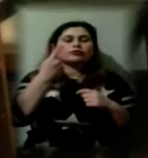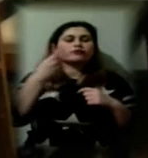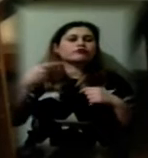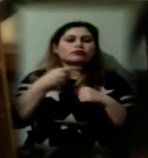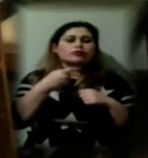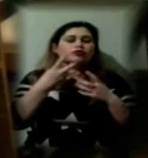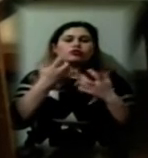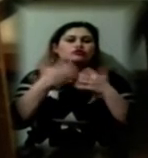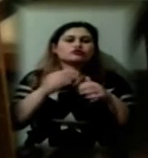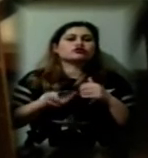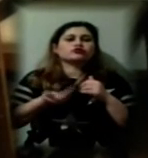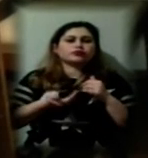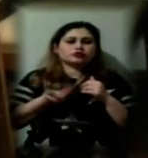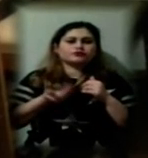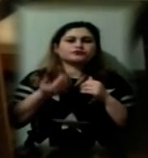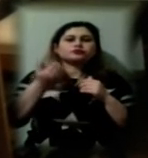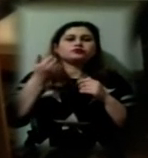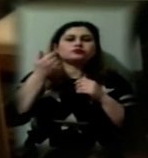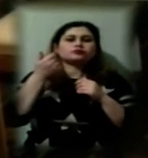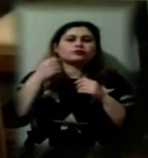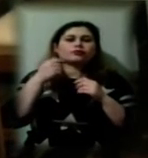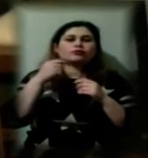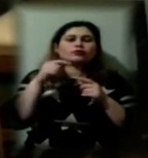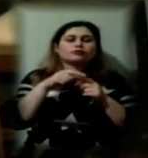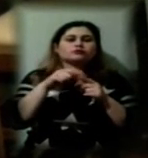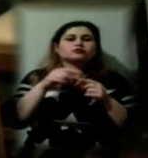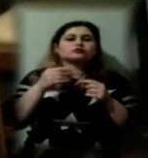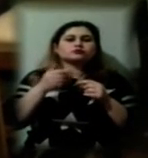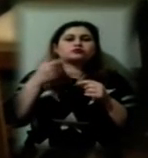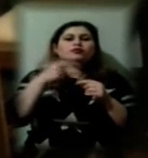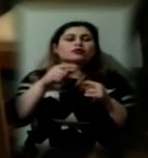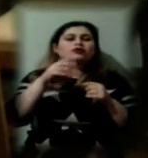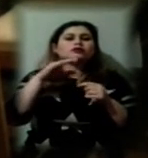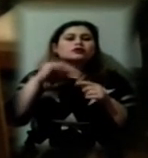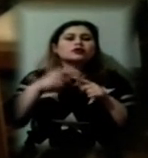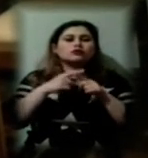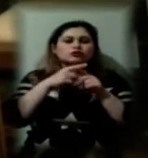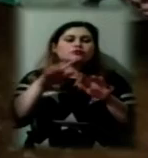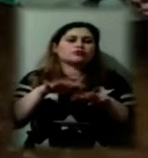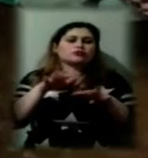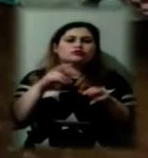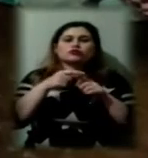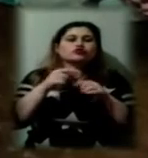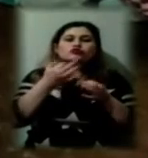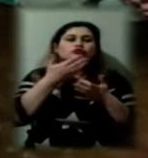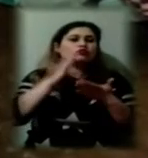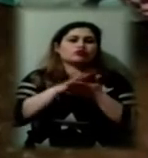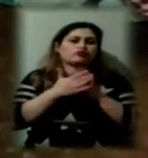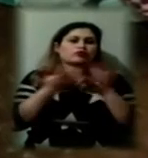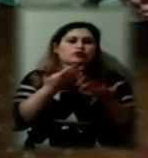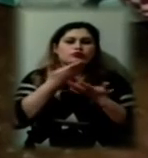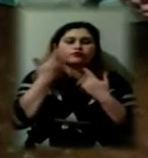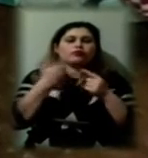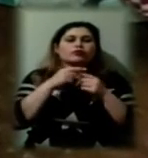Це перший поверх, і він не вважається житловим приміщенням. Це технічне приміщення. Тут взагалі ніяких умов немає. Мені дали